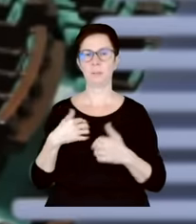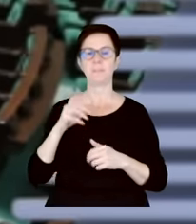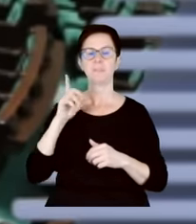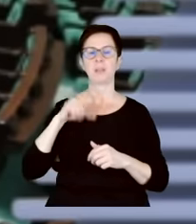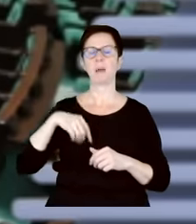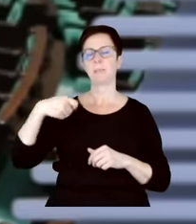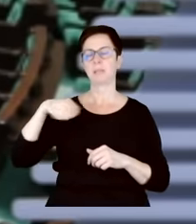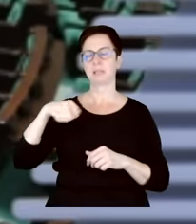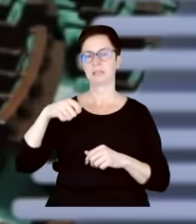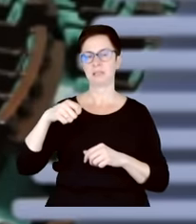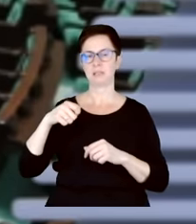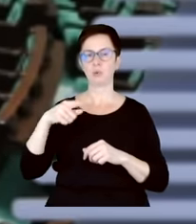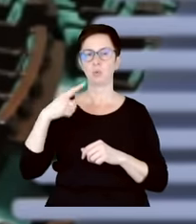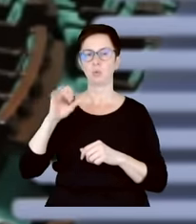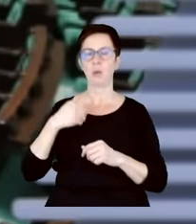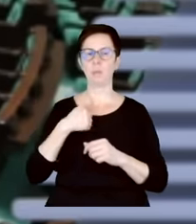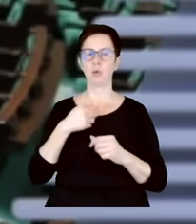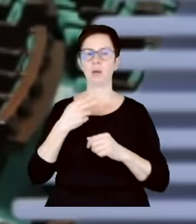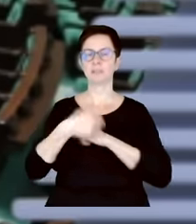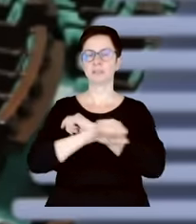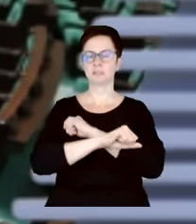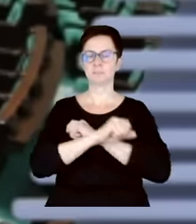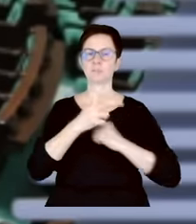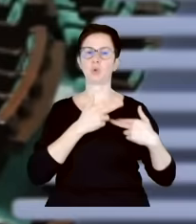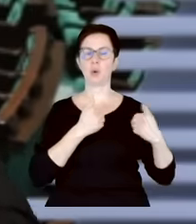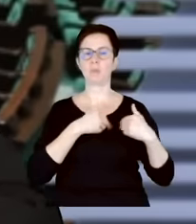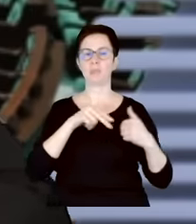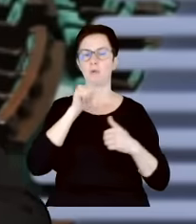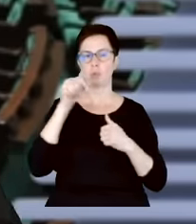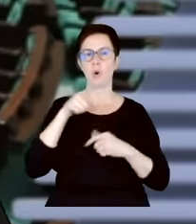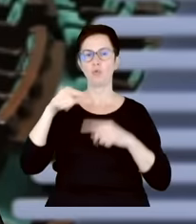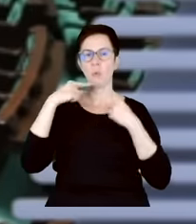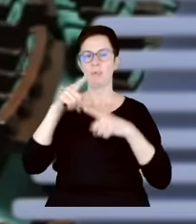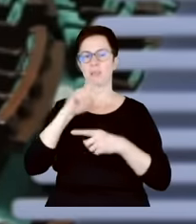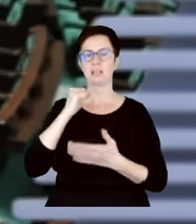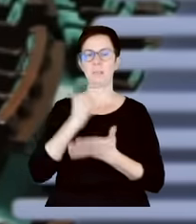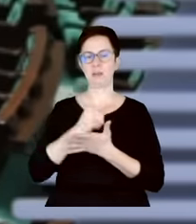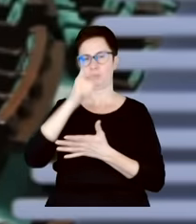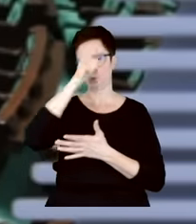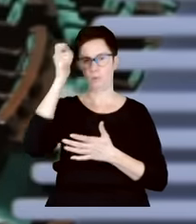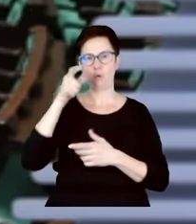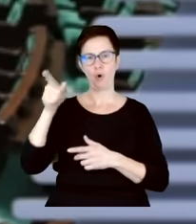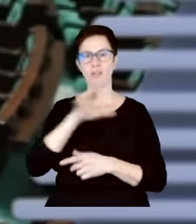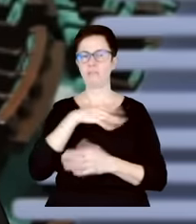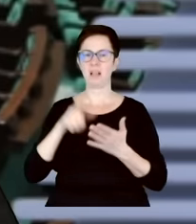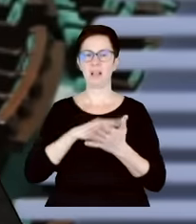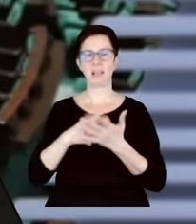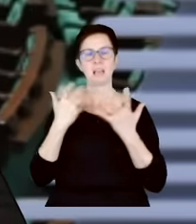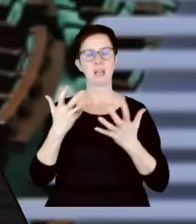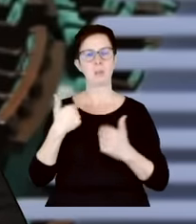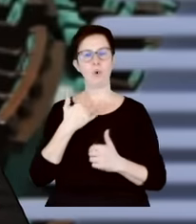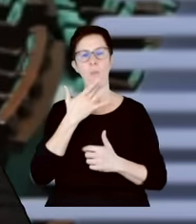wiceszefową Komisji Europejskiej, Werą Jurową, która odpowiada za prawa człowieka, która wielokrotnie tak chętnie wypowiadała się na temat fatalnej